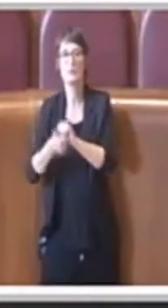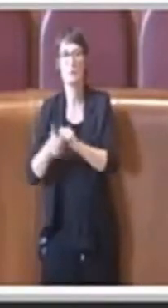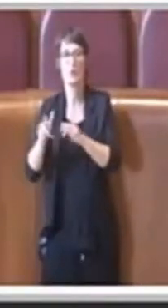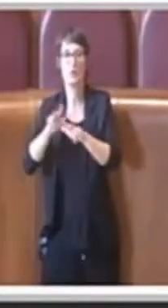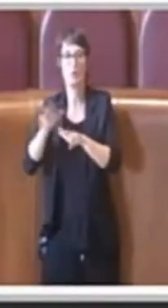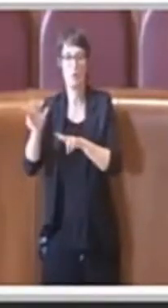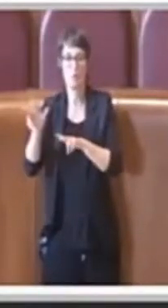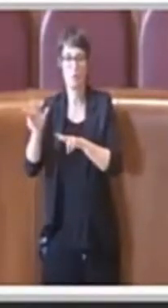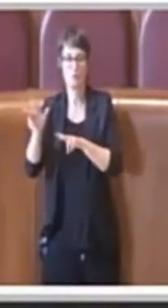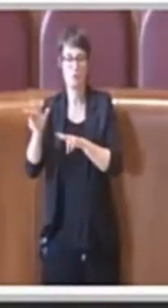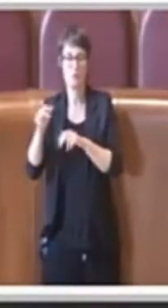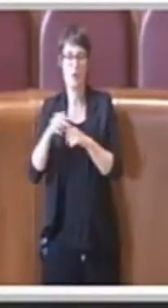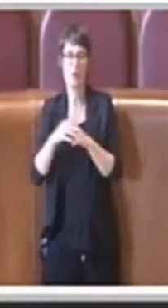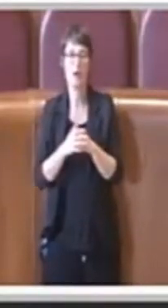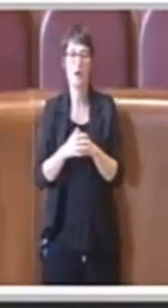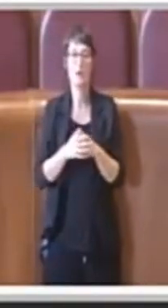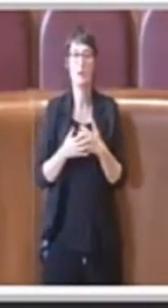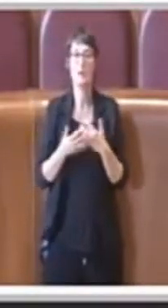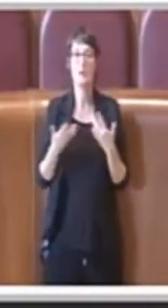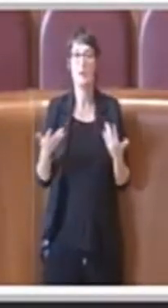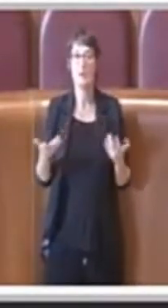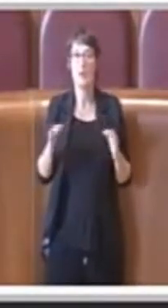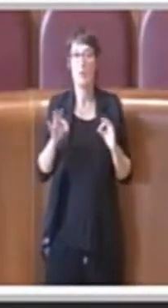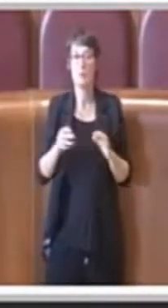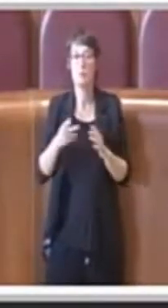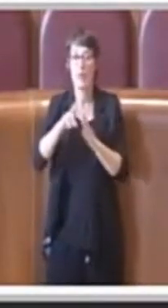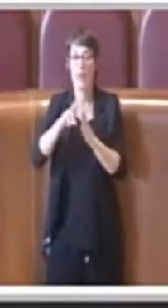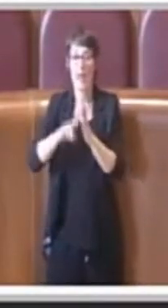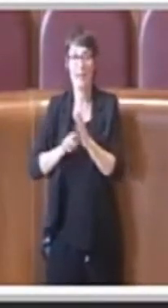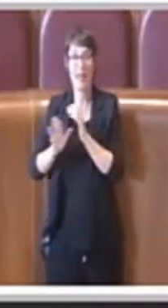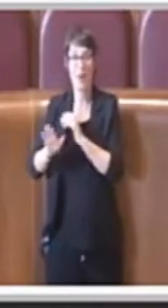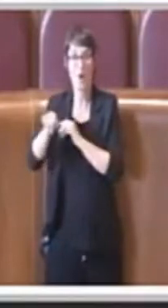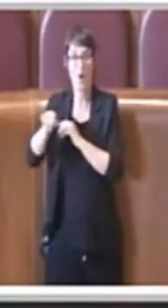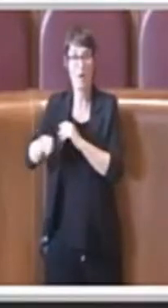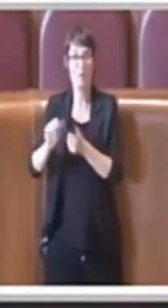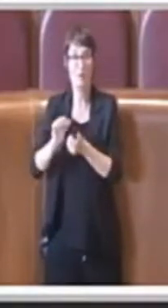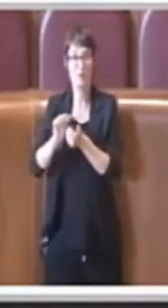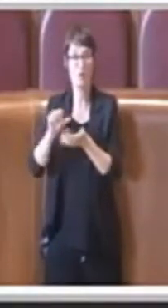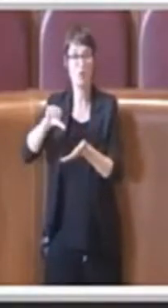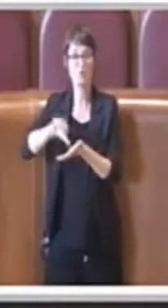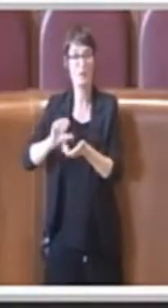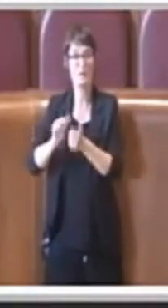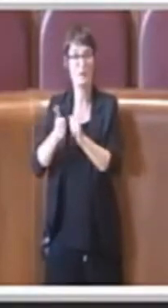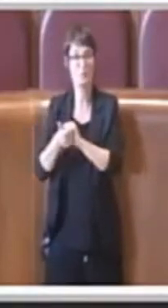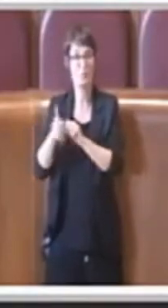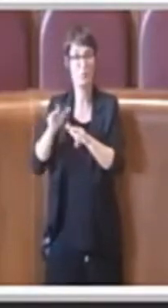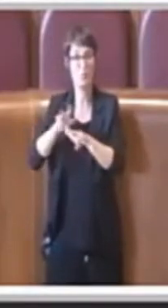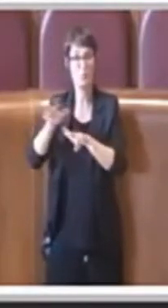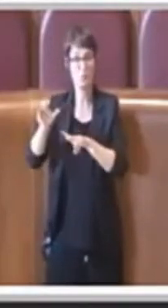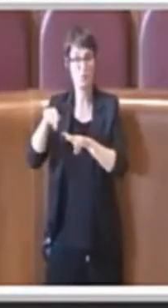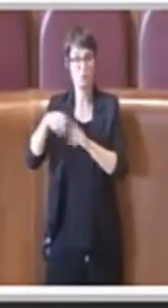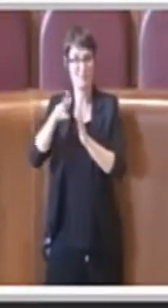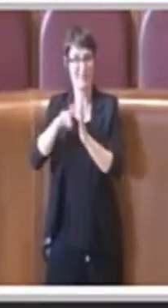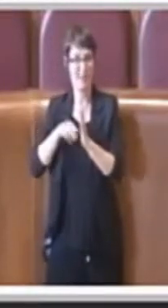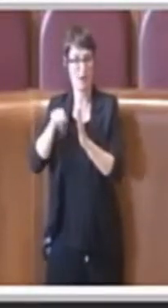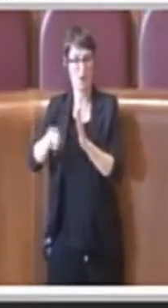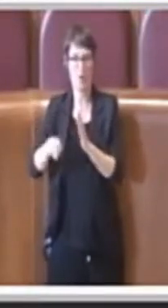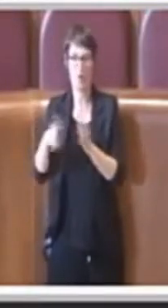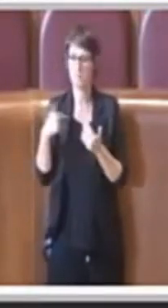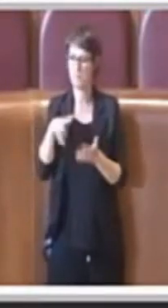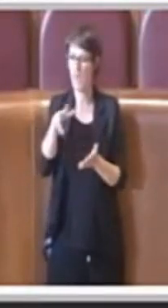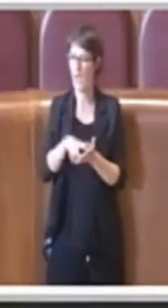per quanto riguarda il regolamento per i centri sportivi municipali che è stato approvato nel